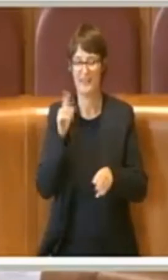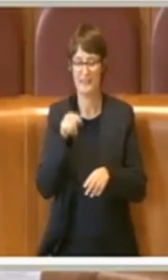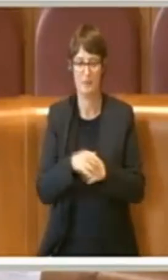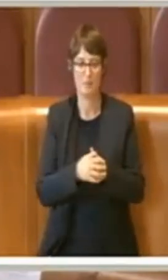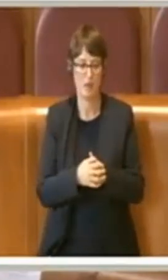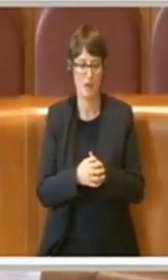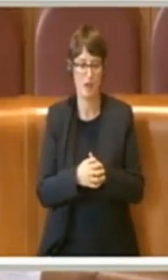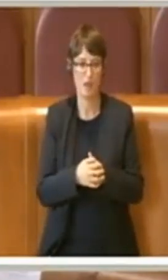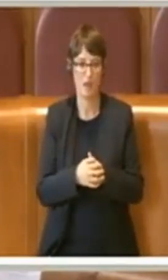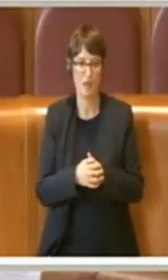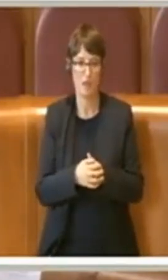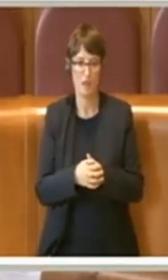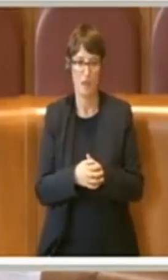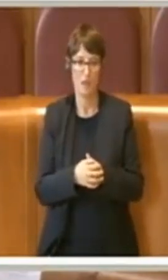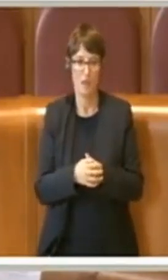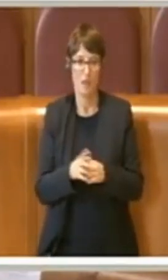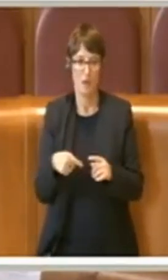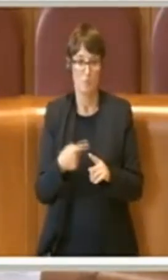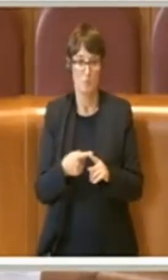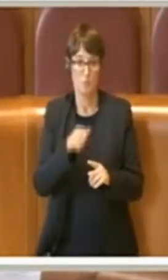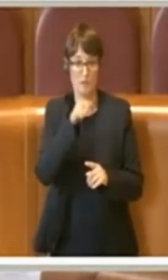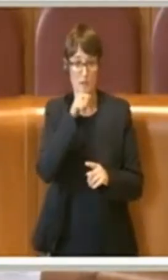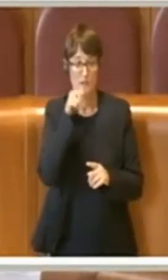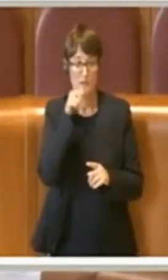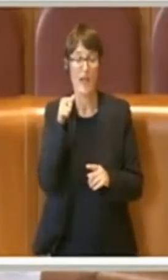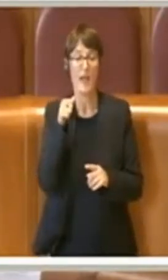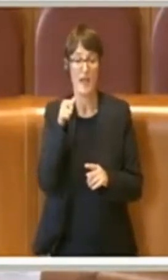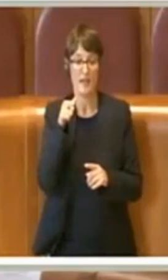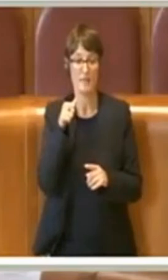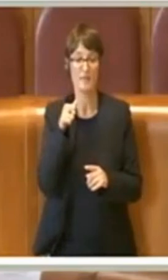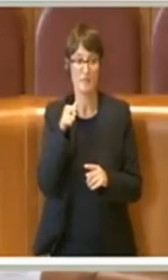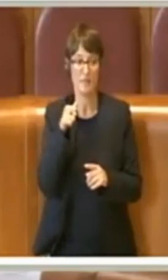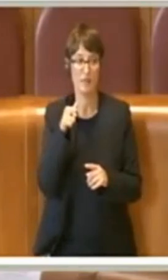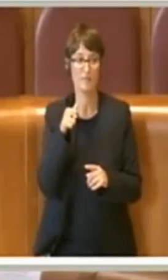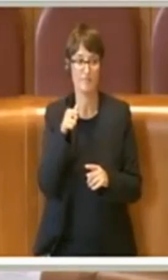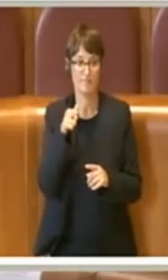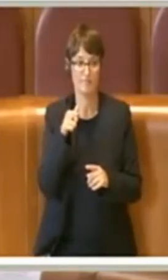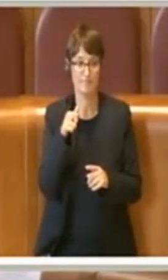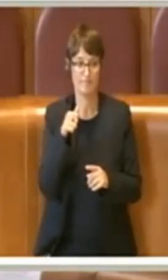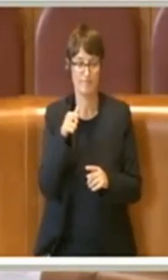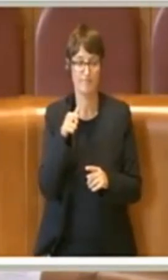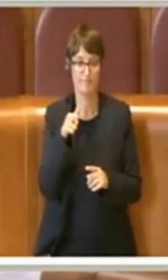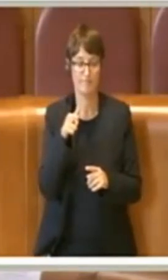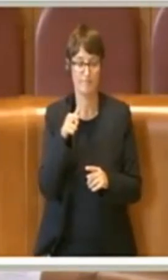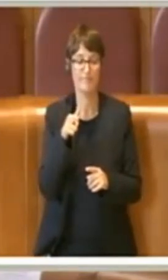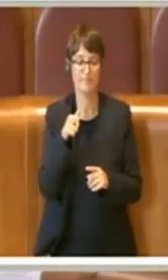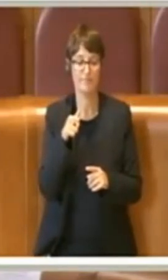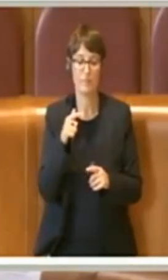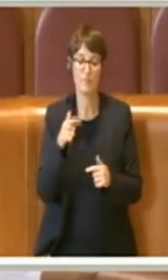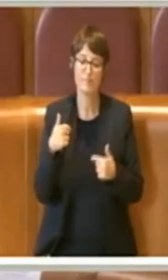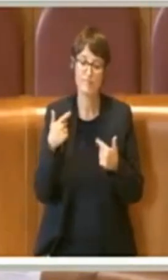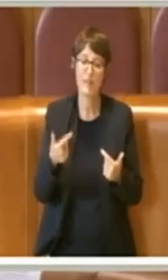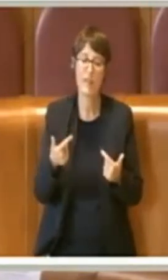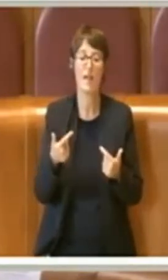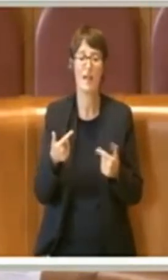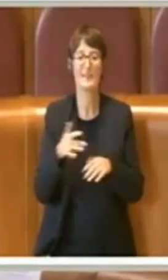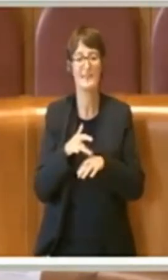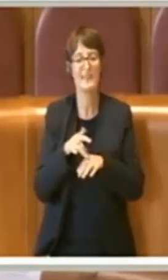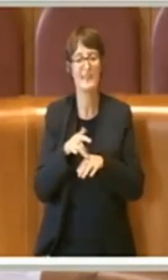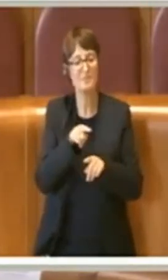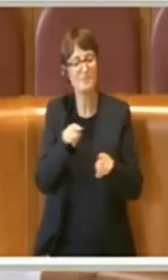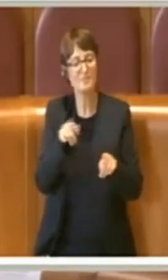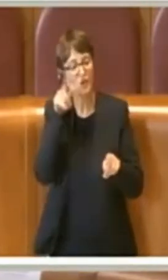sviluppato è la sensibilità nei confronti di queste donne, dei loro bambini,